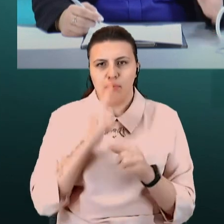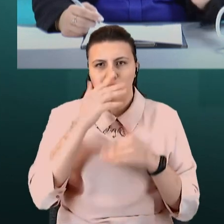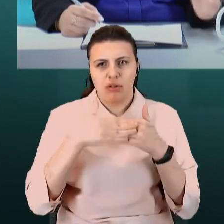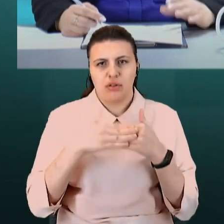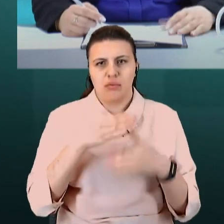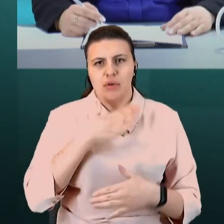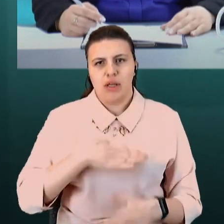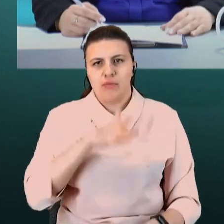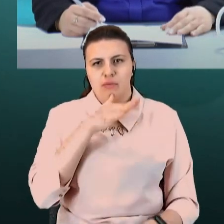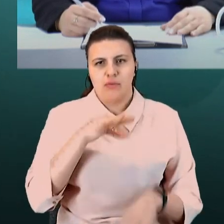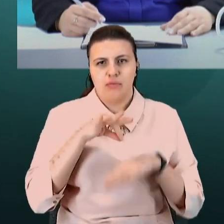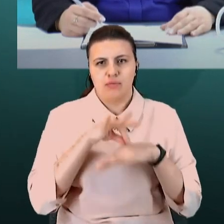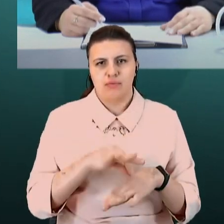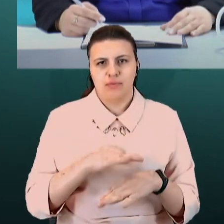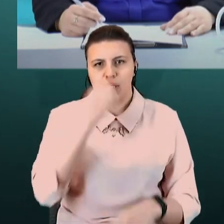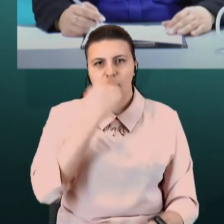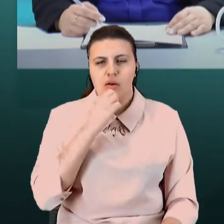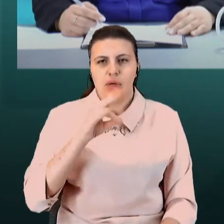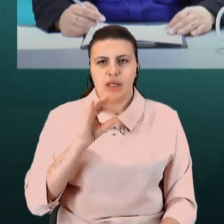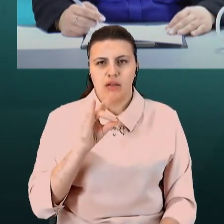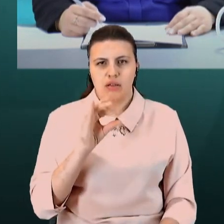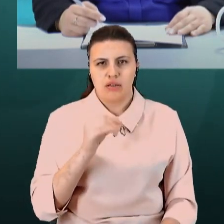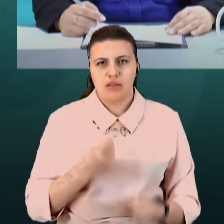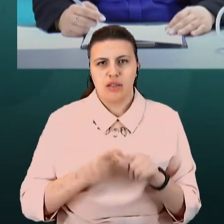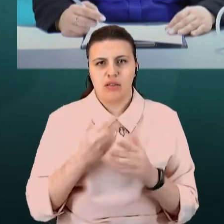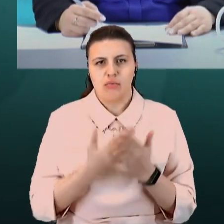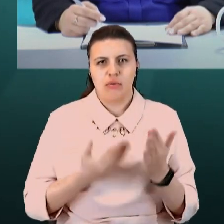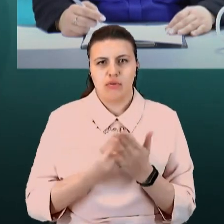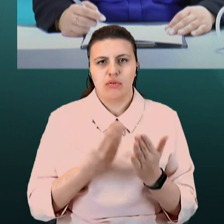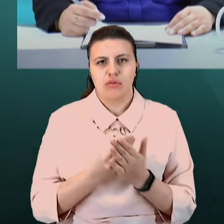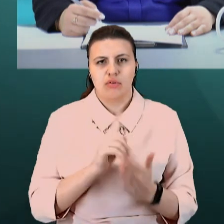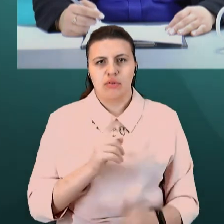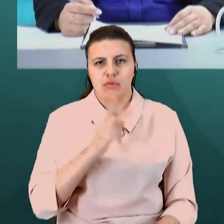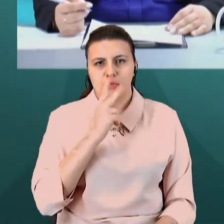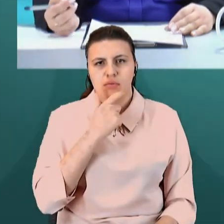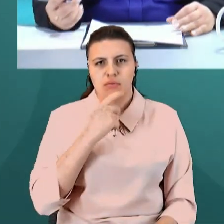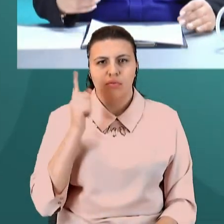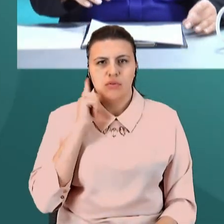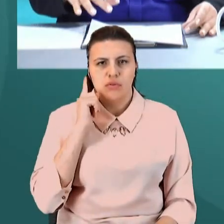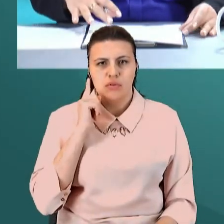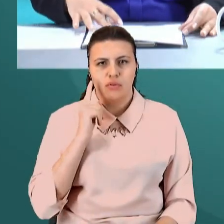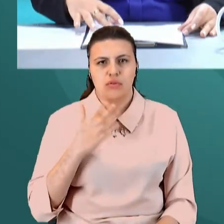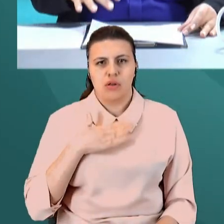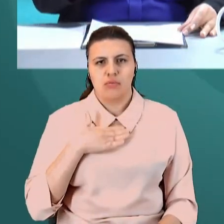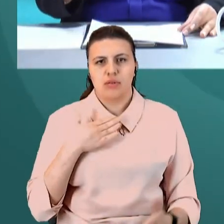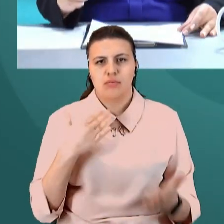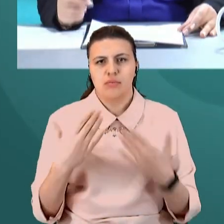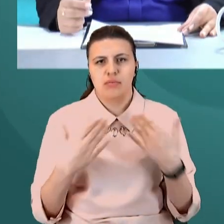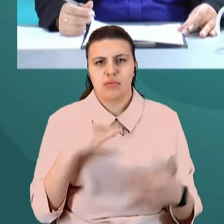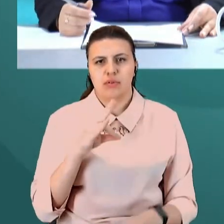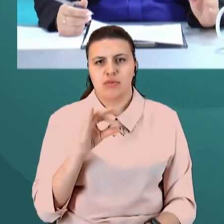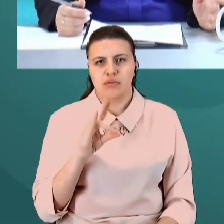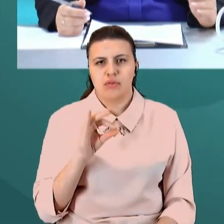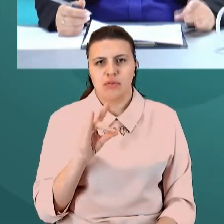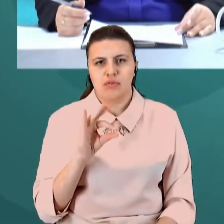Дякуємо вам, пані Ларису, за ці поради, ціні, які надали нашим глядачам та слухачам. З нами спілкувалася Лариса Ніцой,